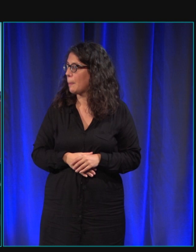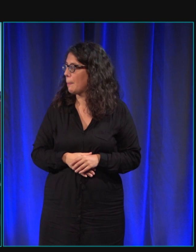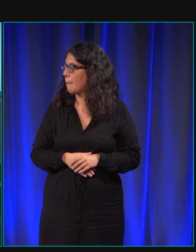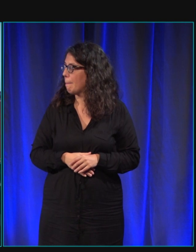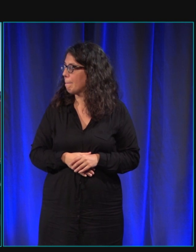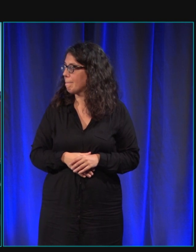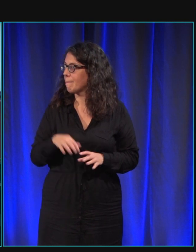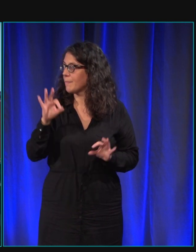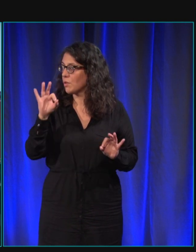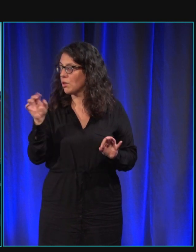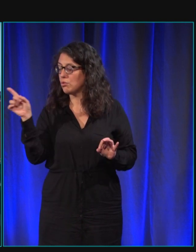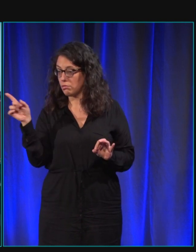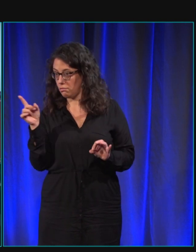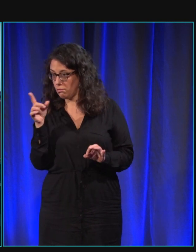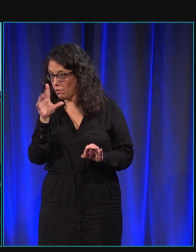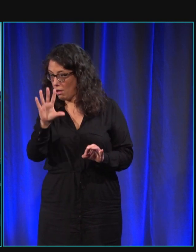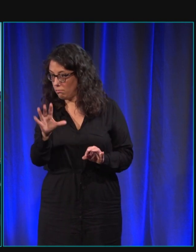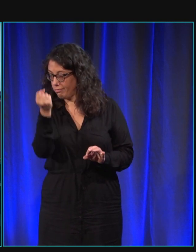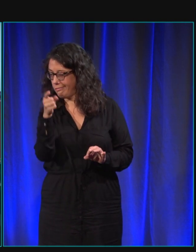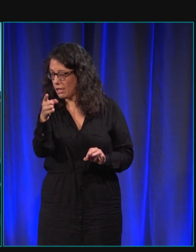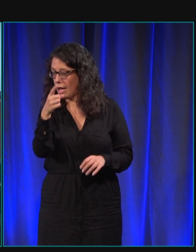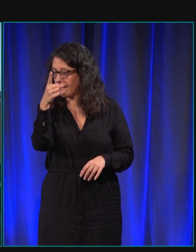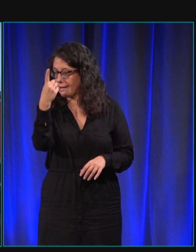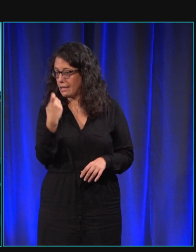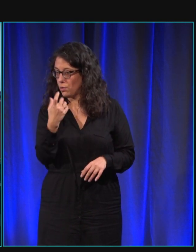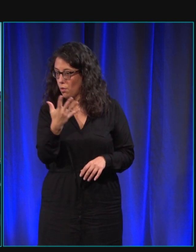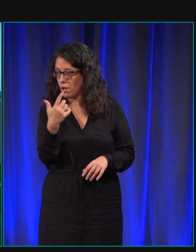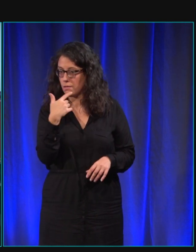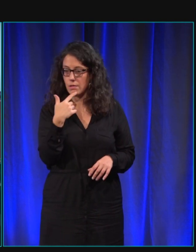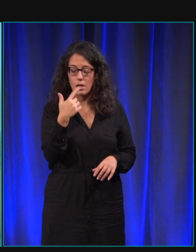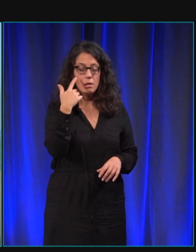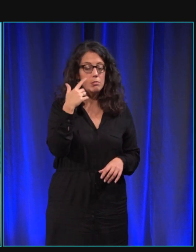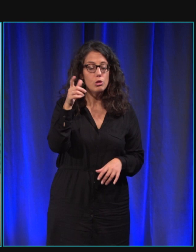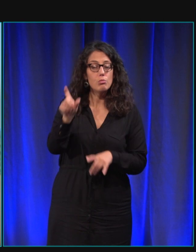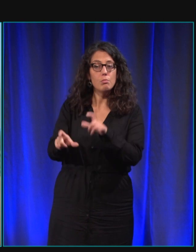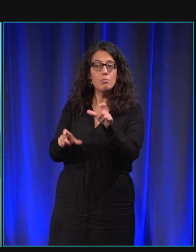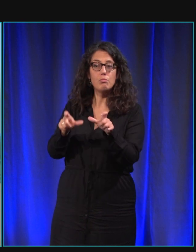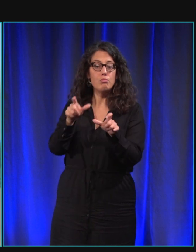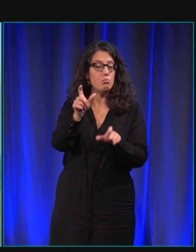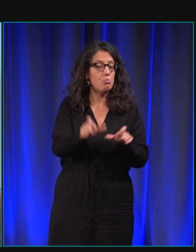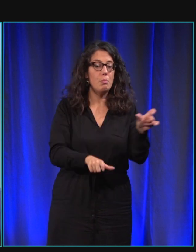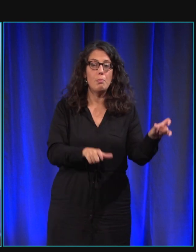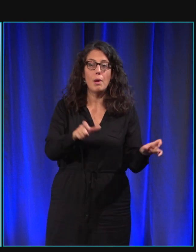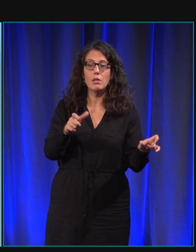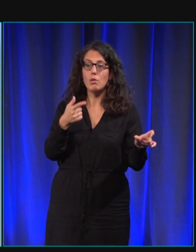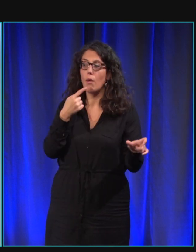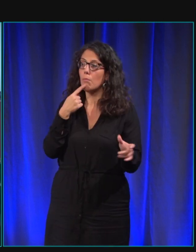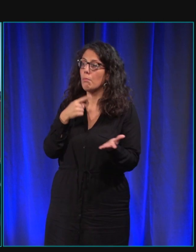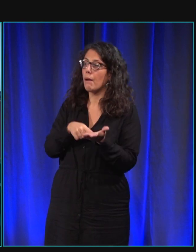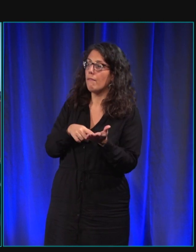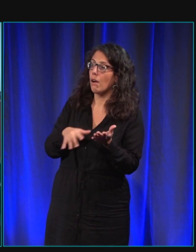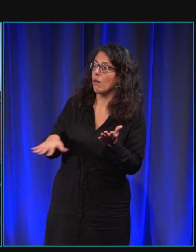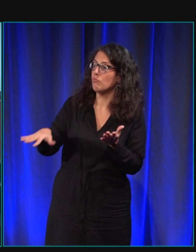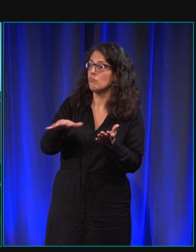votre question c'est le fait que les personnes qui vont prendre un chien d'assistance alors je ne pas que ce soit le cas de Mathilde par exemple